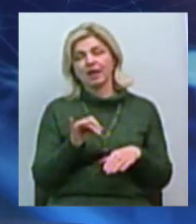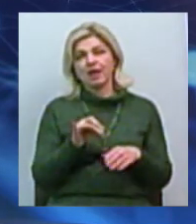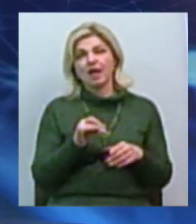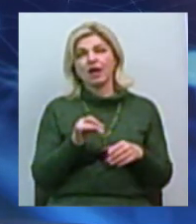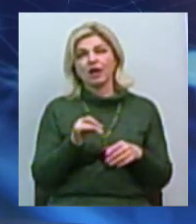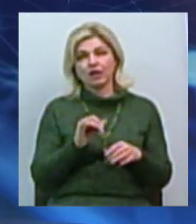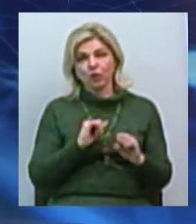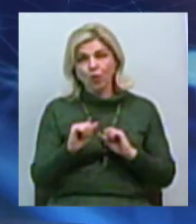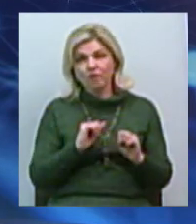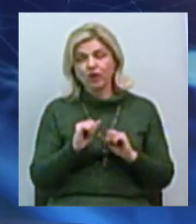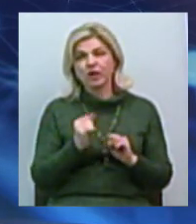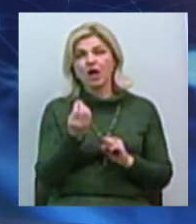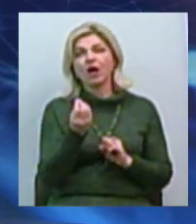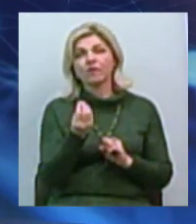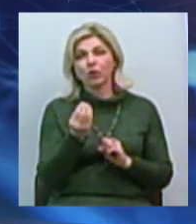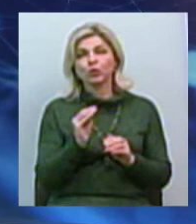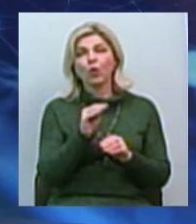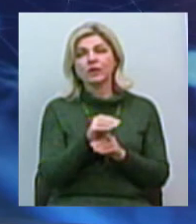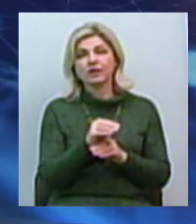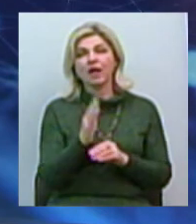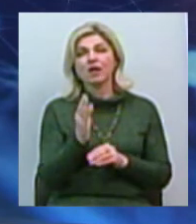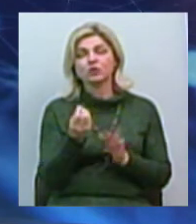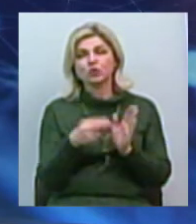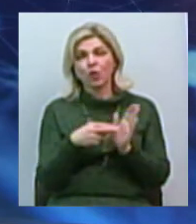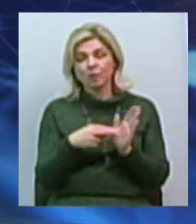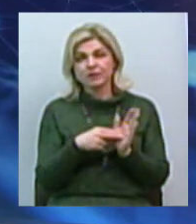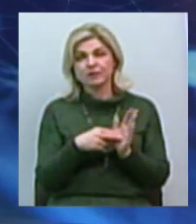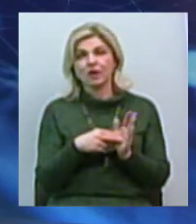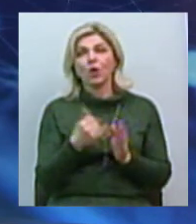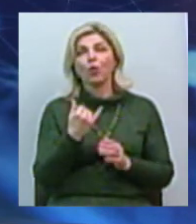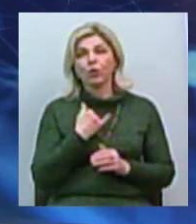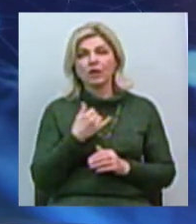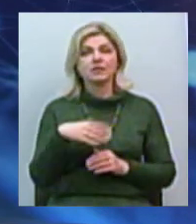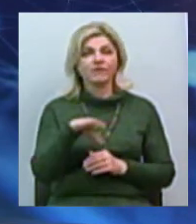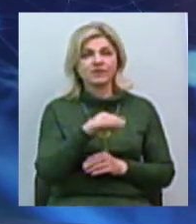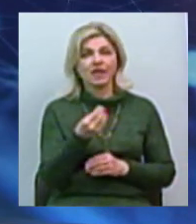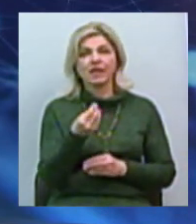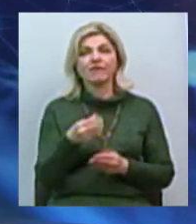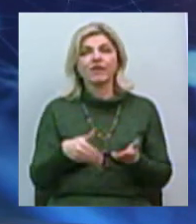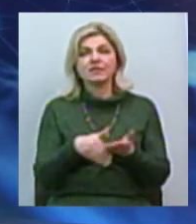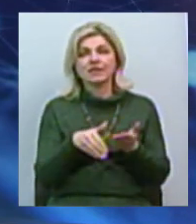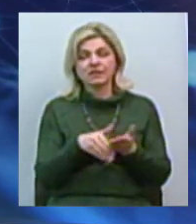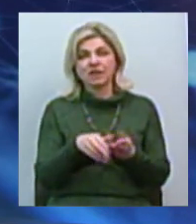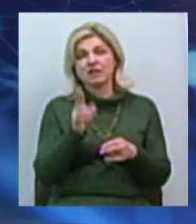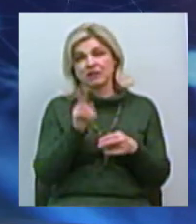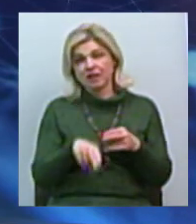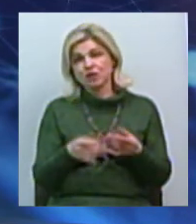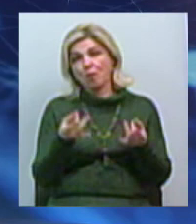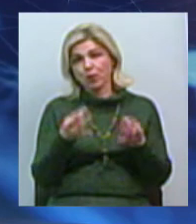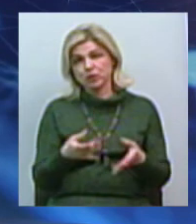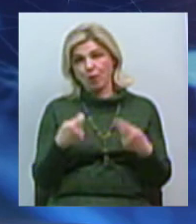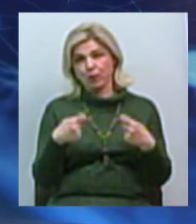доданої вартості експлуатуємих активів. У нас всі інвестиції закінчуються простим продажем.